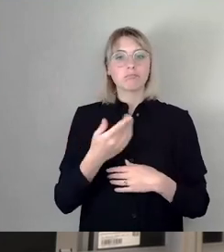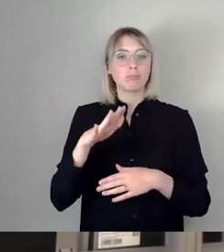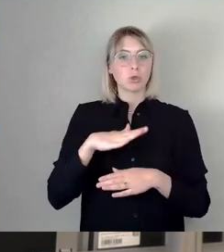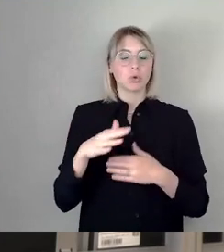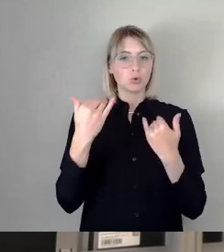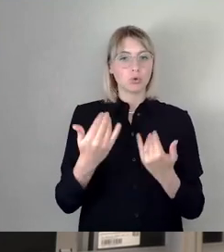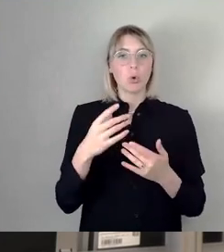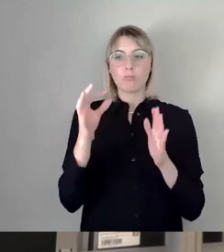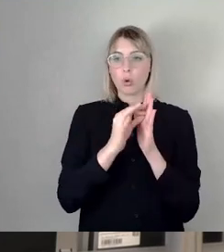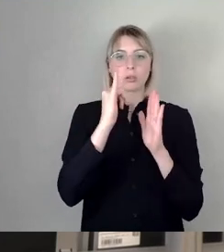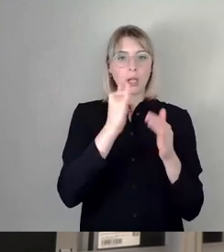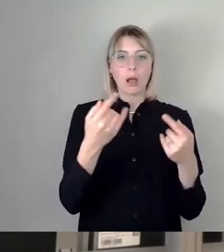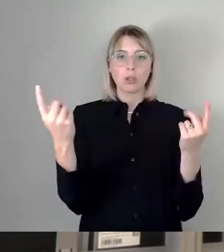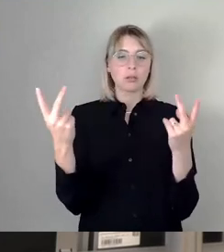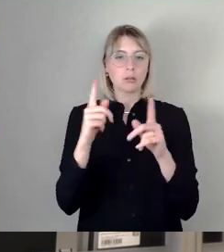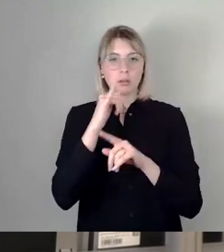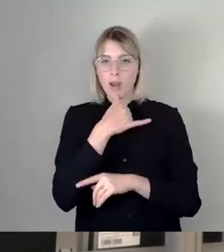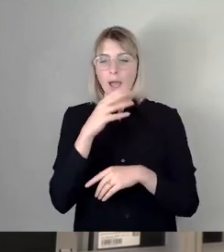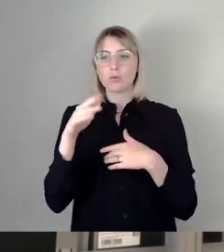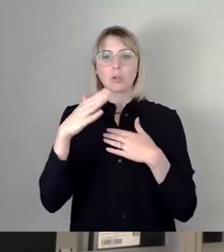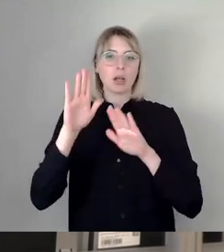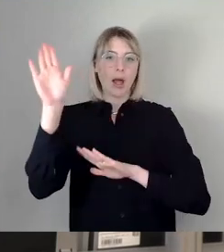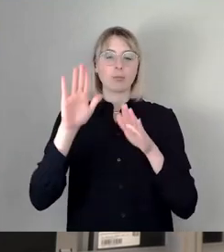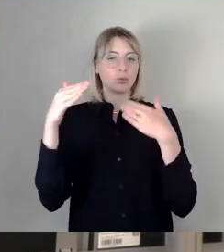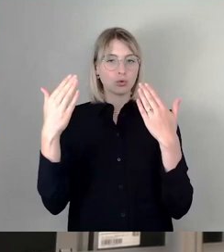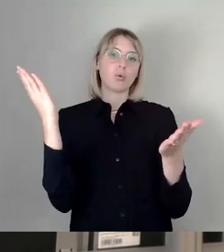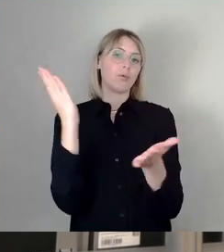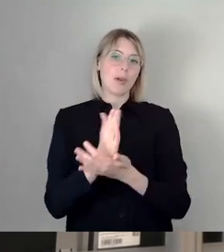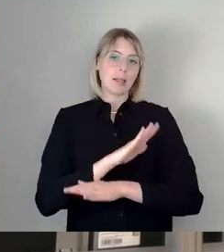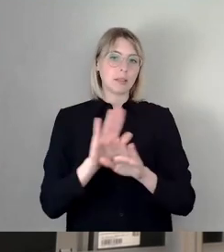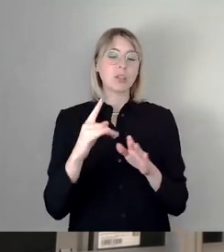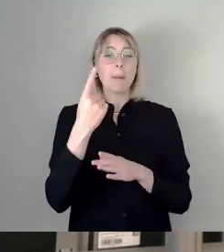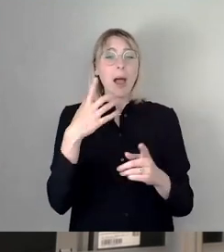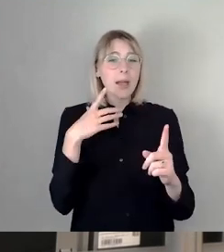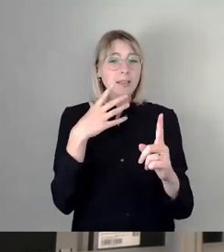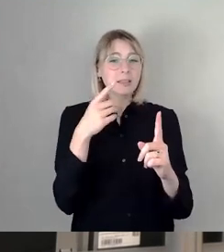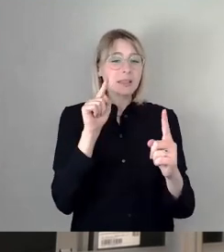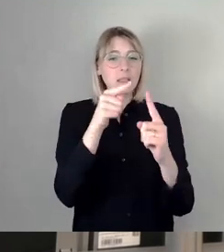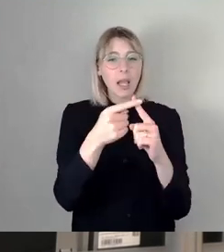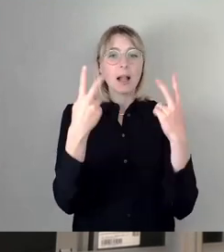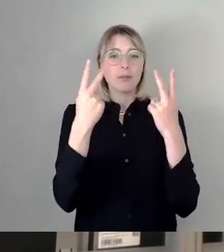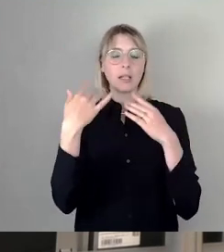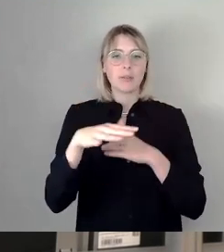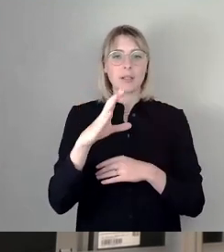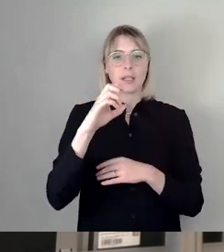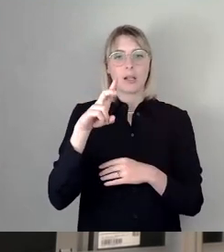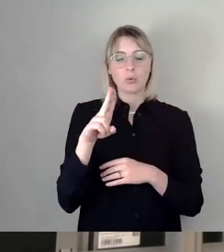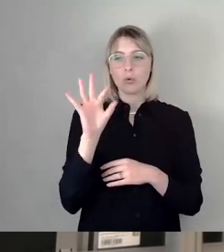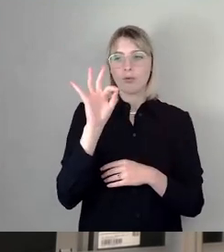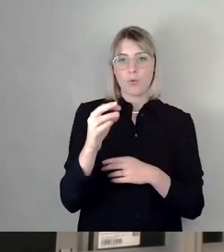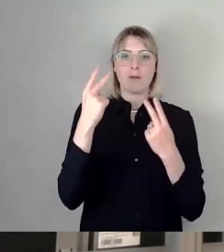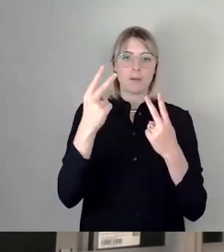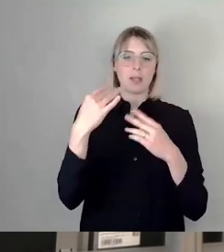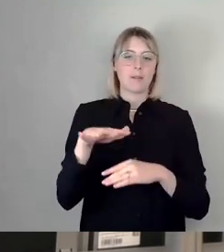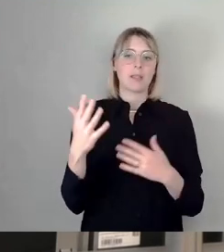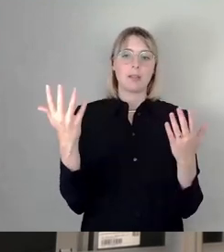oder nein. Und dann war es vorbei. Dann wurde er dann abgestimmt. Es war aber eins hier ganz wichtig, was auch gerade in der CDU wichtig war. Man